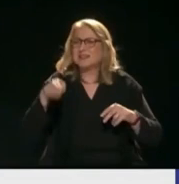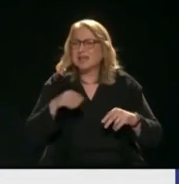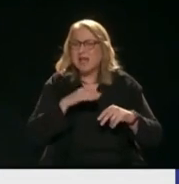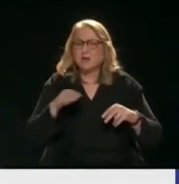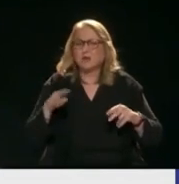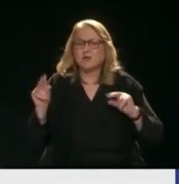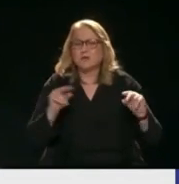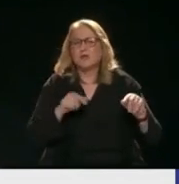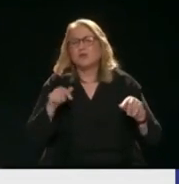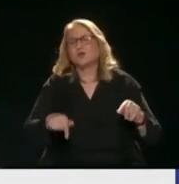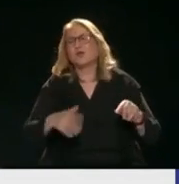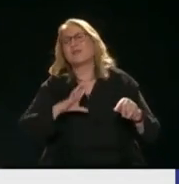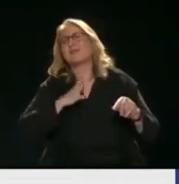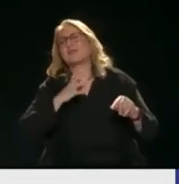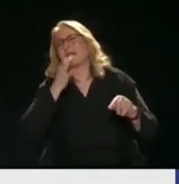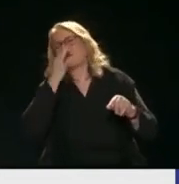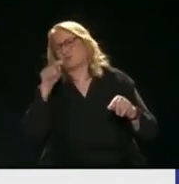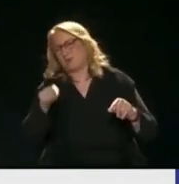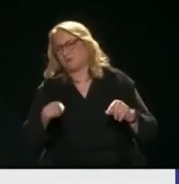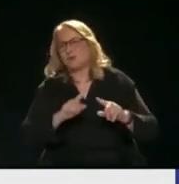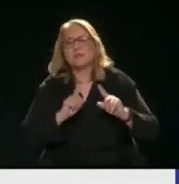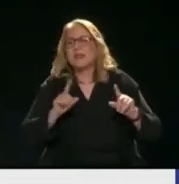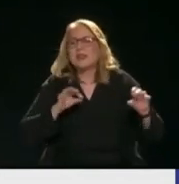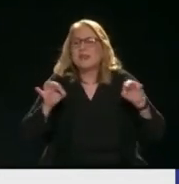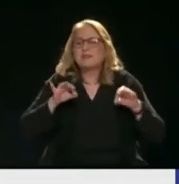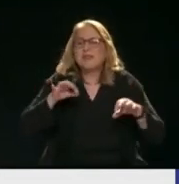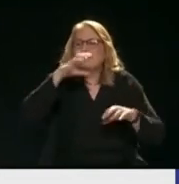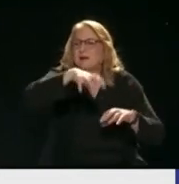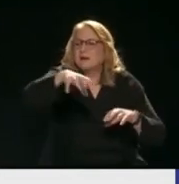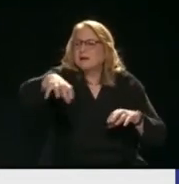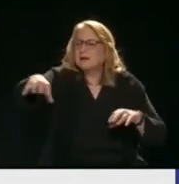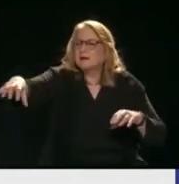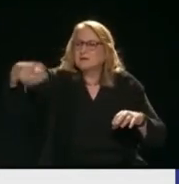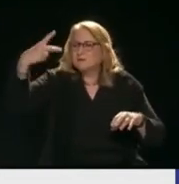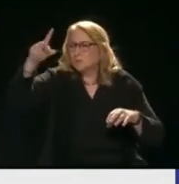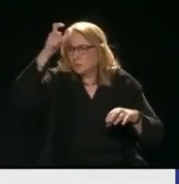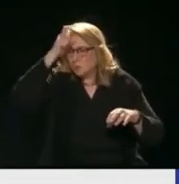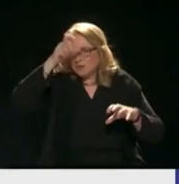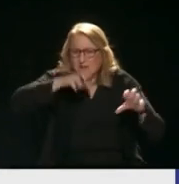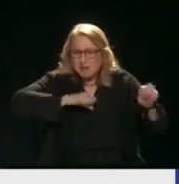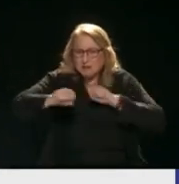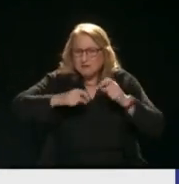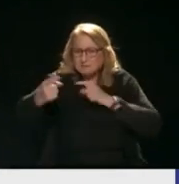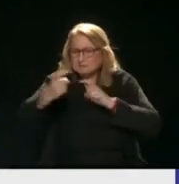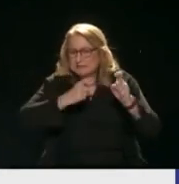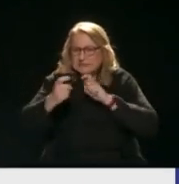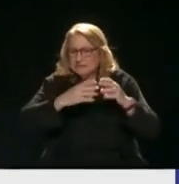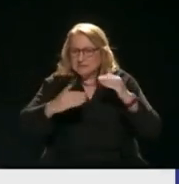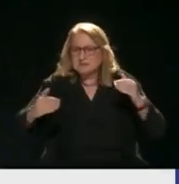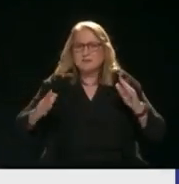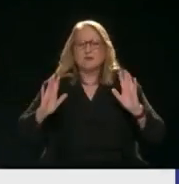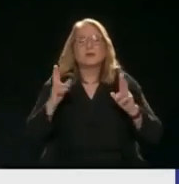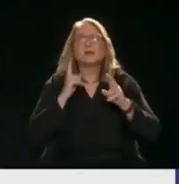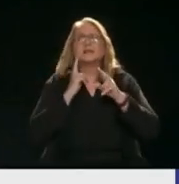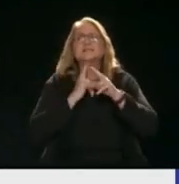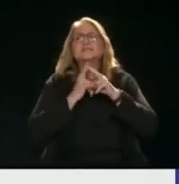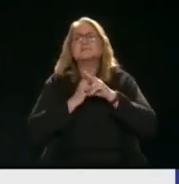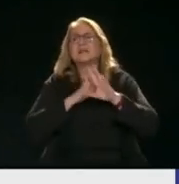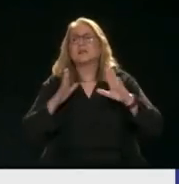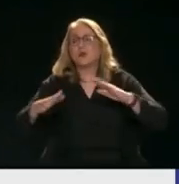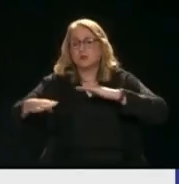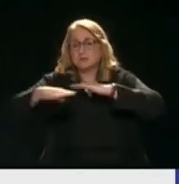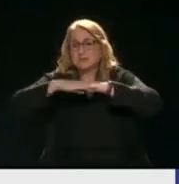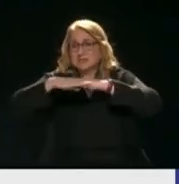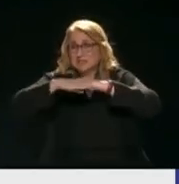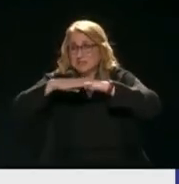συζητήσουμε Και δεν είναι θέμα η χφαλοκληπίδας Είναι μια ολική διαδικασία σου Και συνόρων Αλλά και αν το